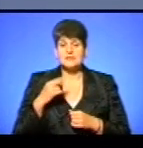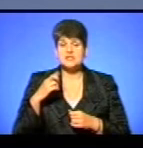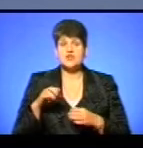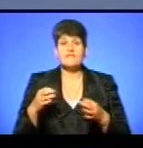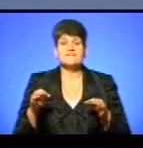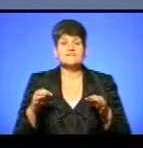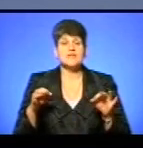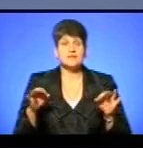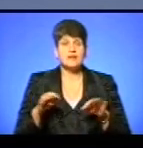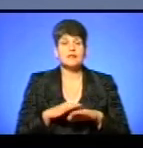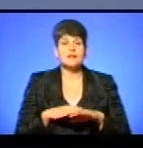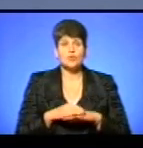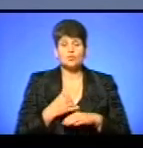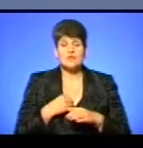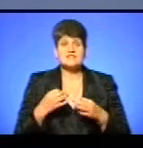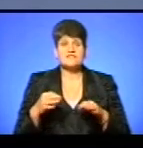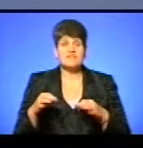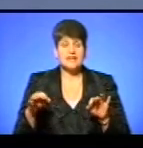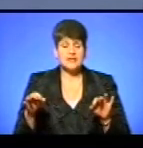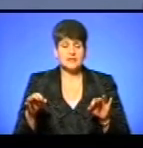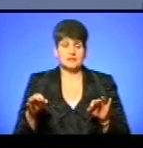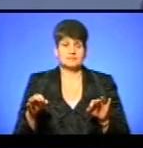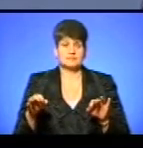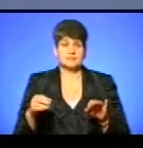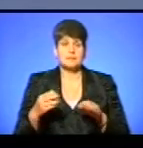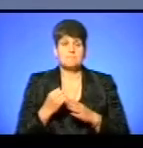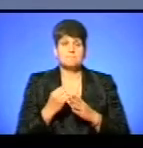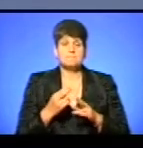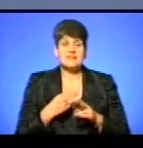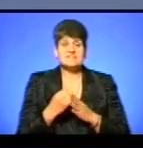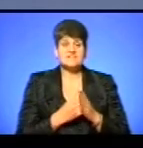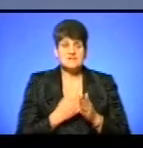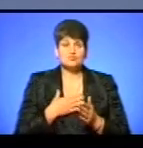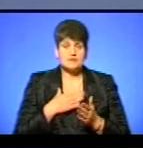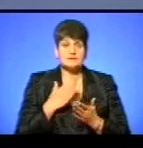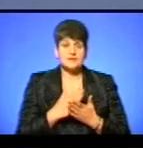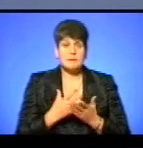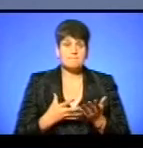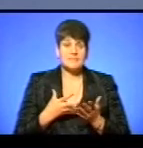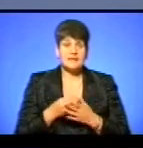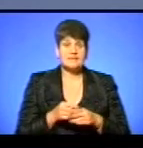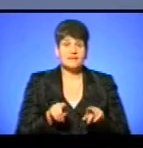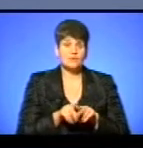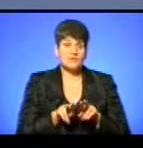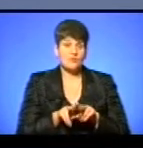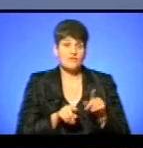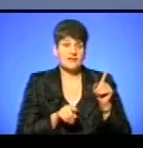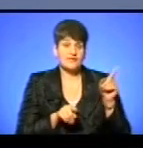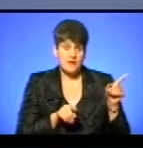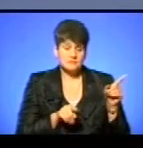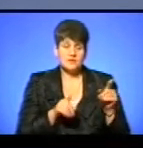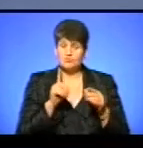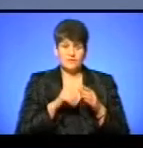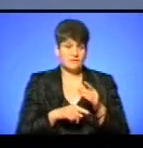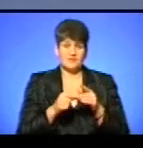вільна, народ нас вільний, безвіз в нас існує, платіть так, як там, і повірте мені, що